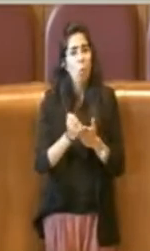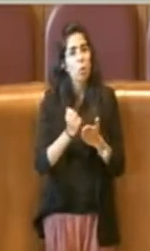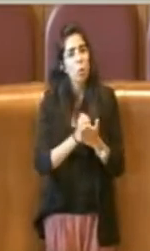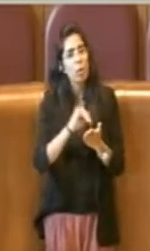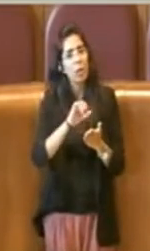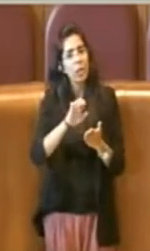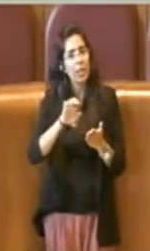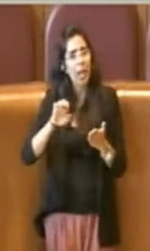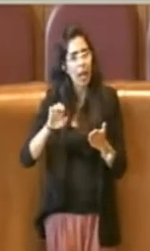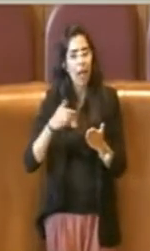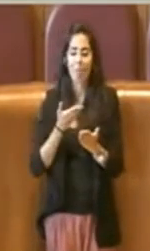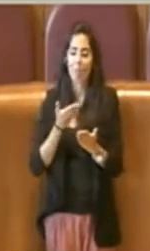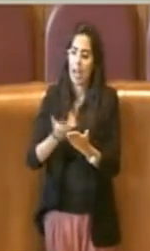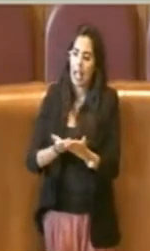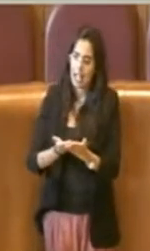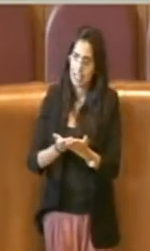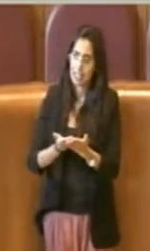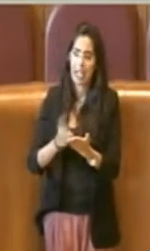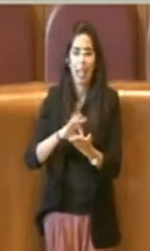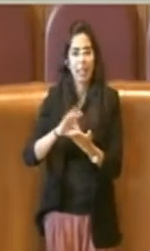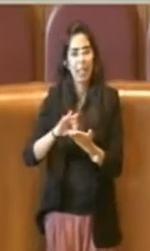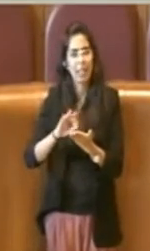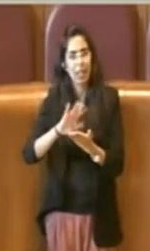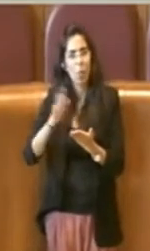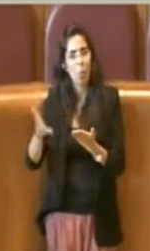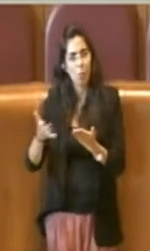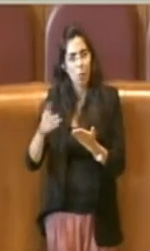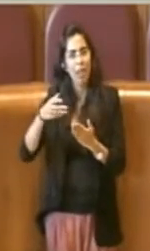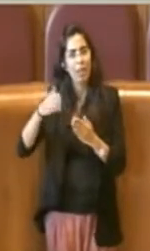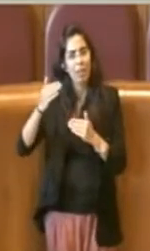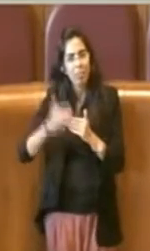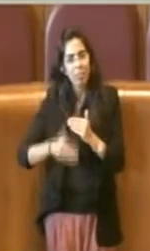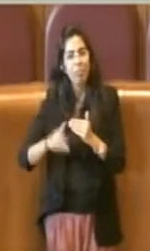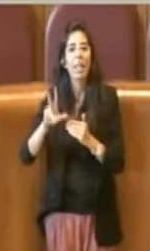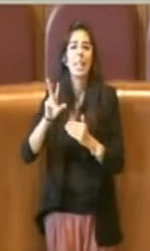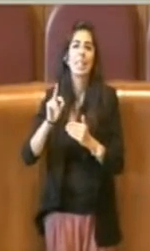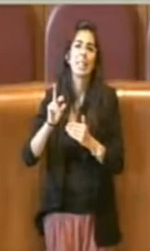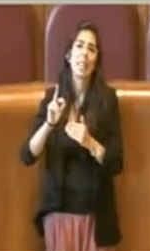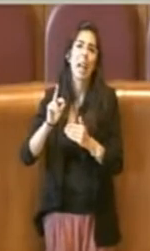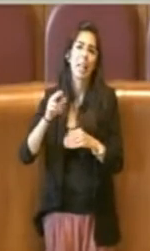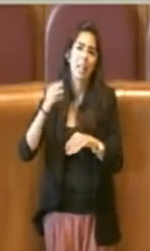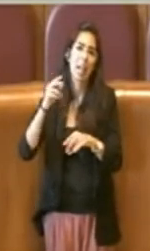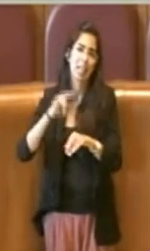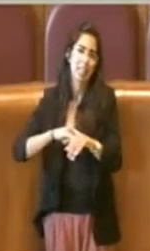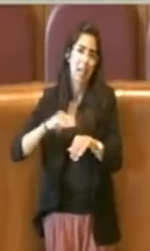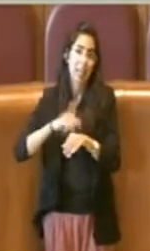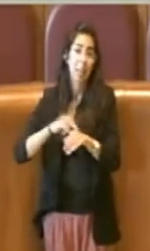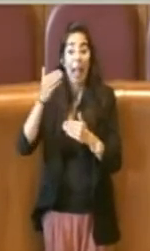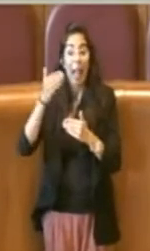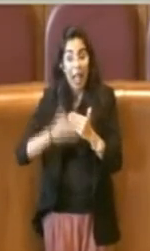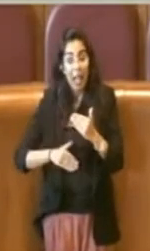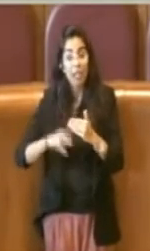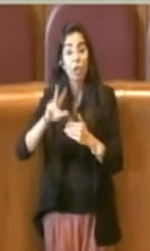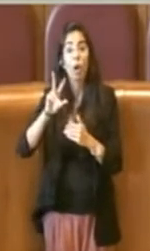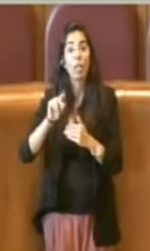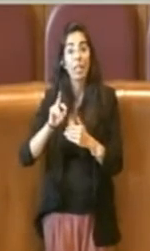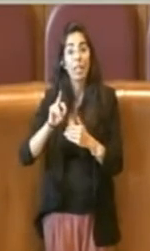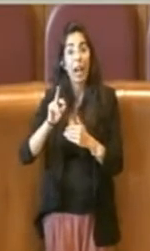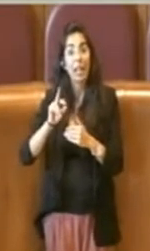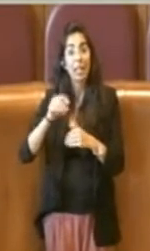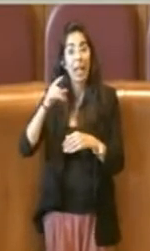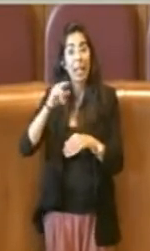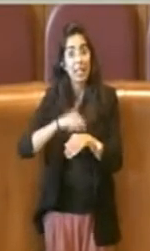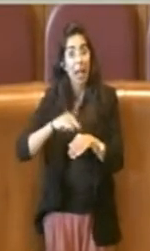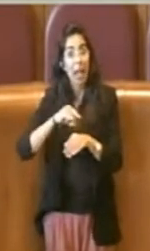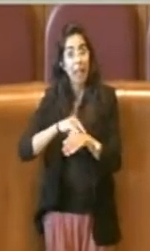dico adesso così evito di intervenire, è fissata al 30 settembre, entro la quale senza alcun'altra